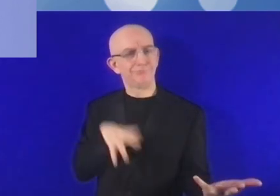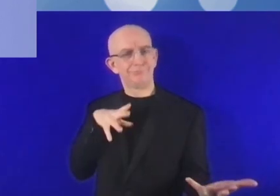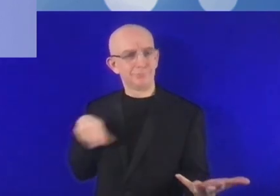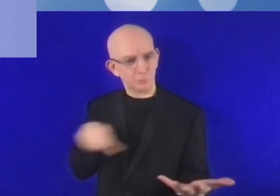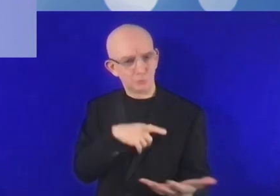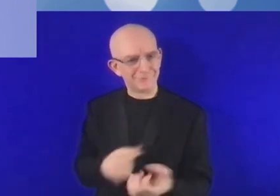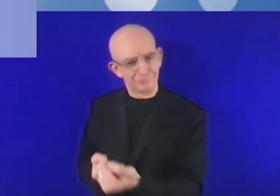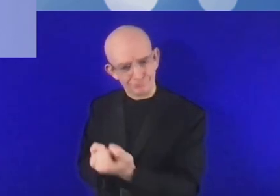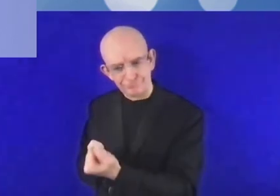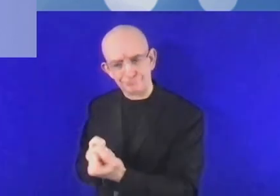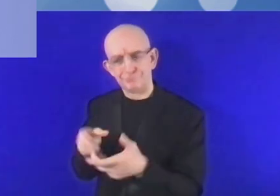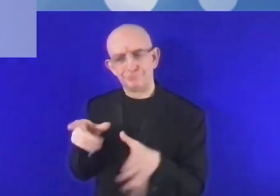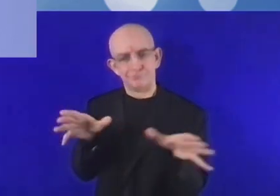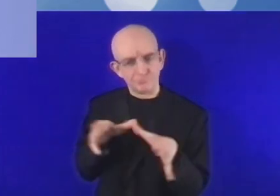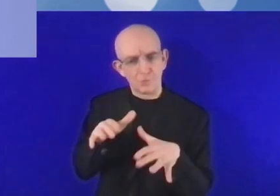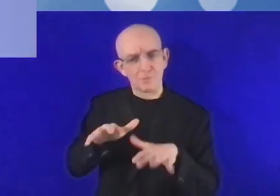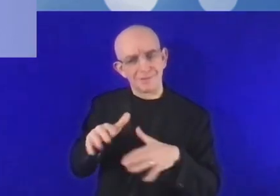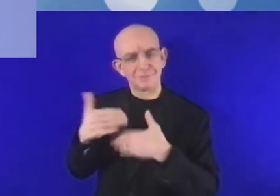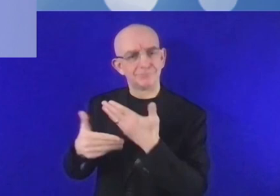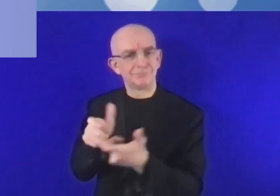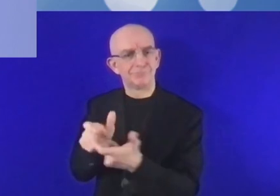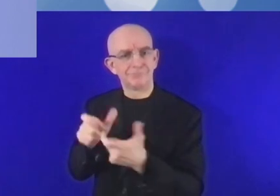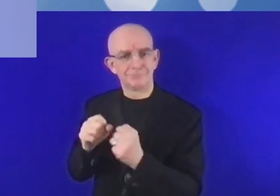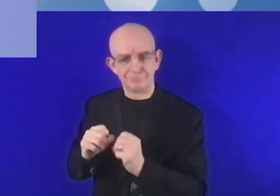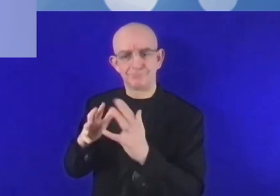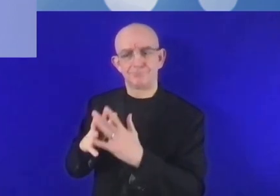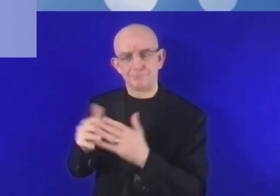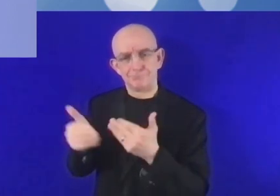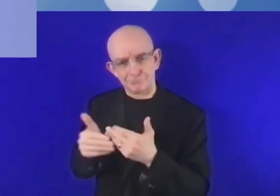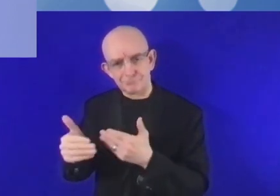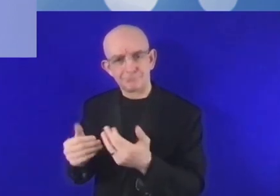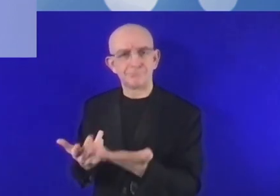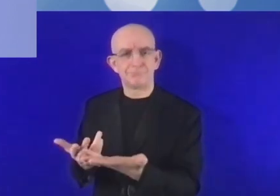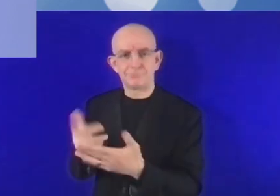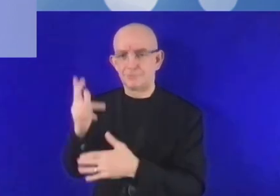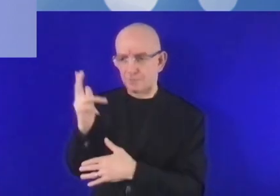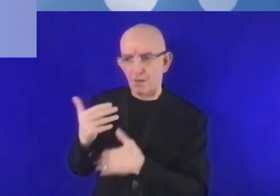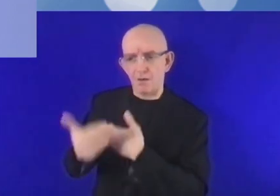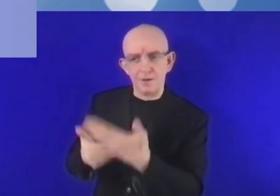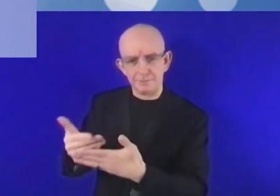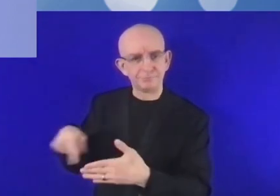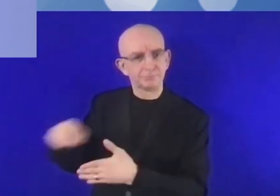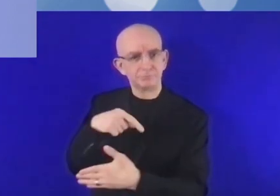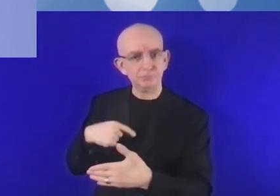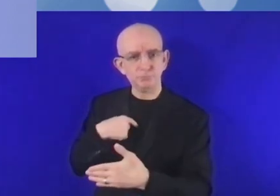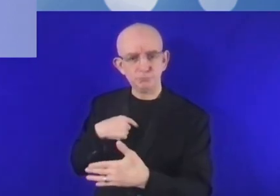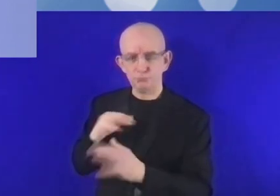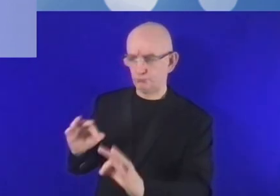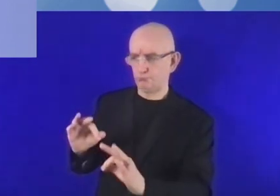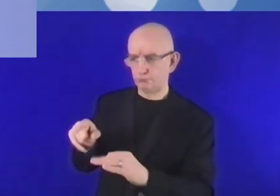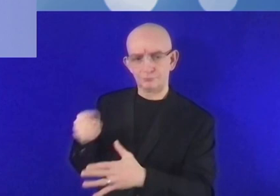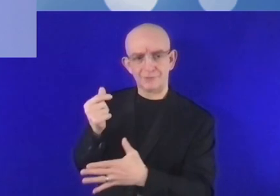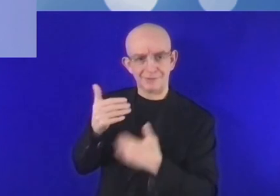Et je suis particulièrement fier de pouvoir apporter ce soutien aux PME et